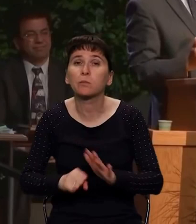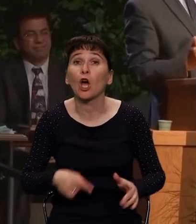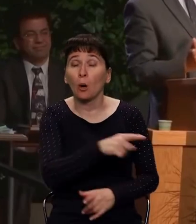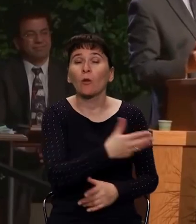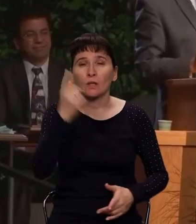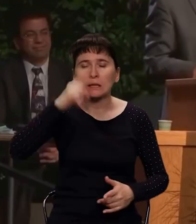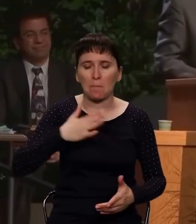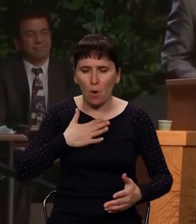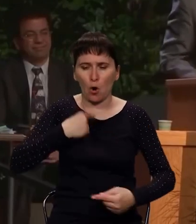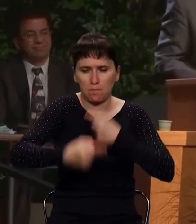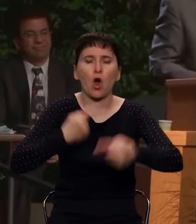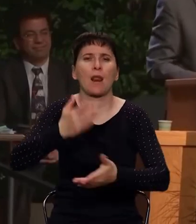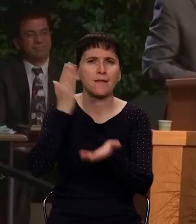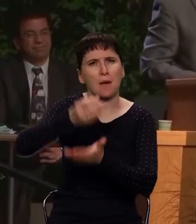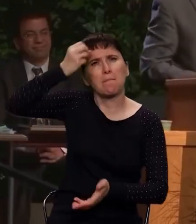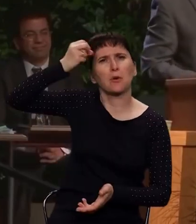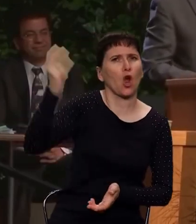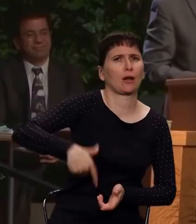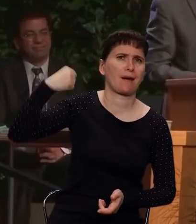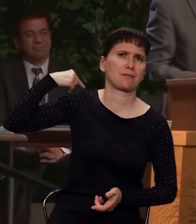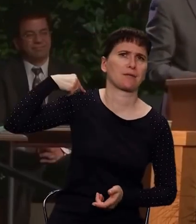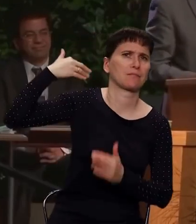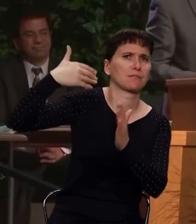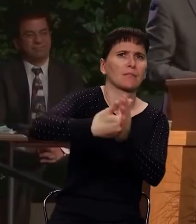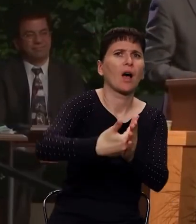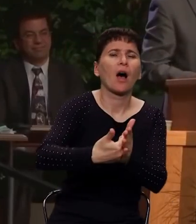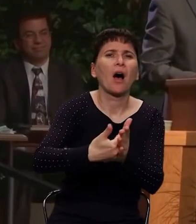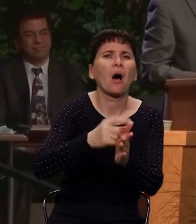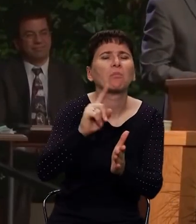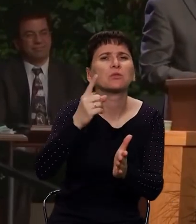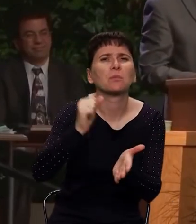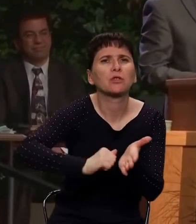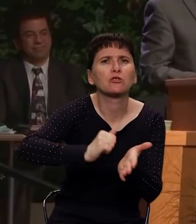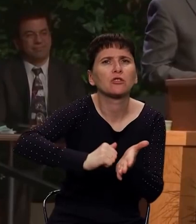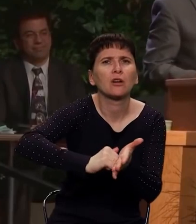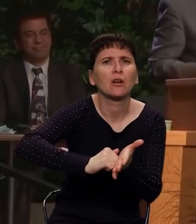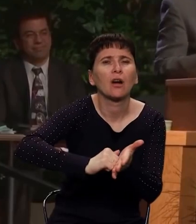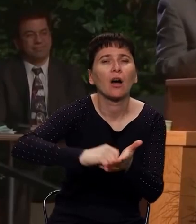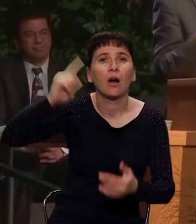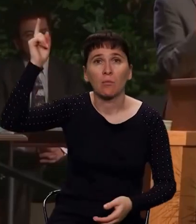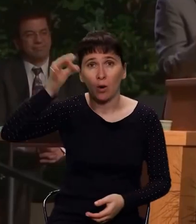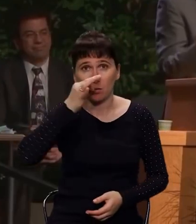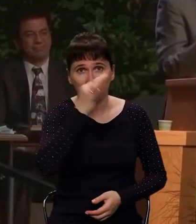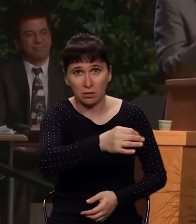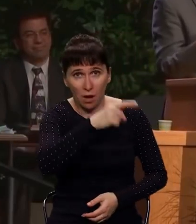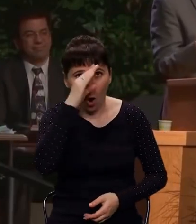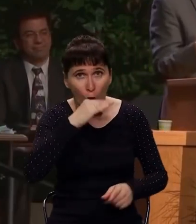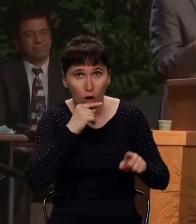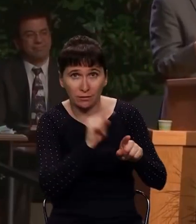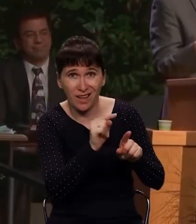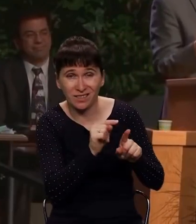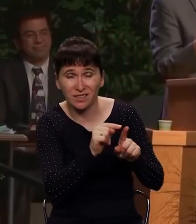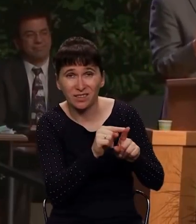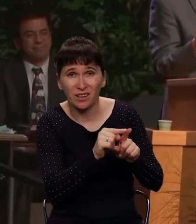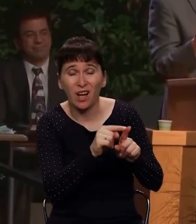себе проклятие. За что? За что, друзья? За то, что Бог объявил это отцу. Что Бог